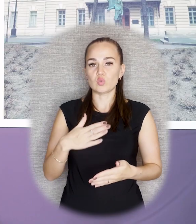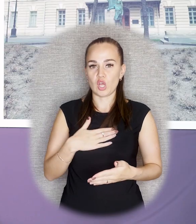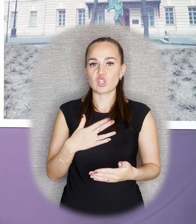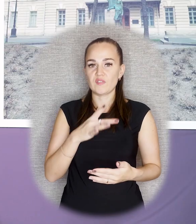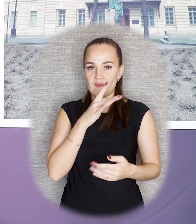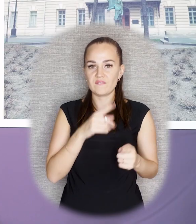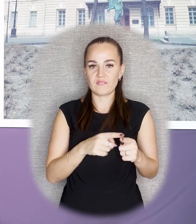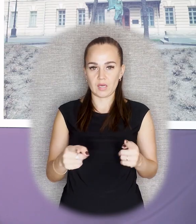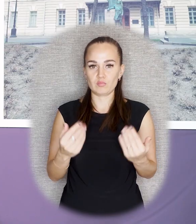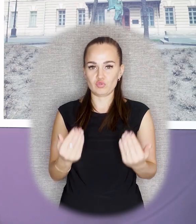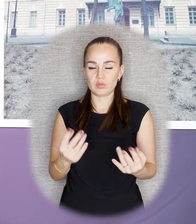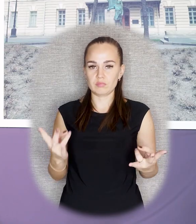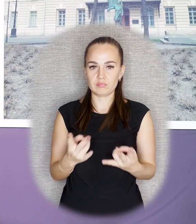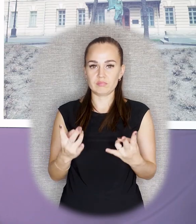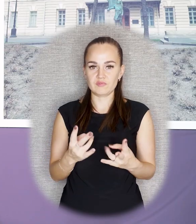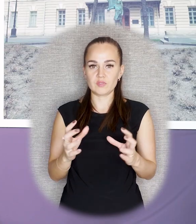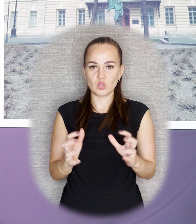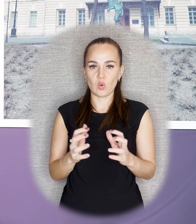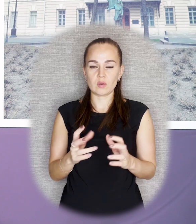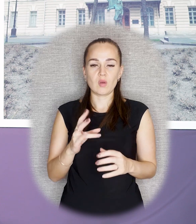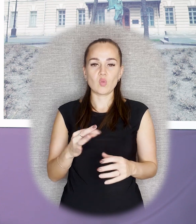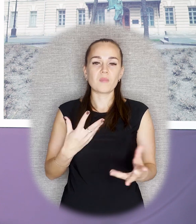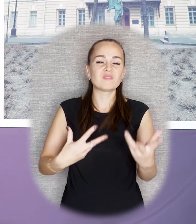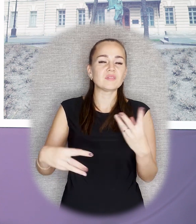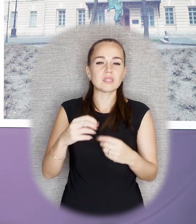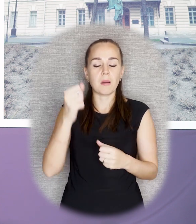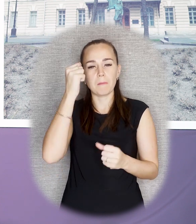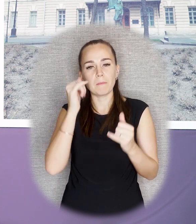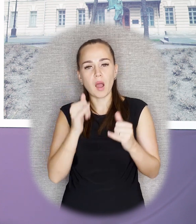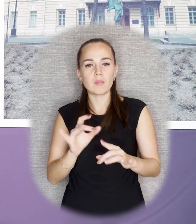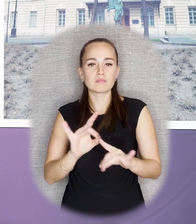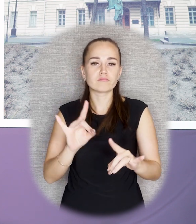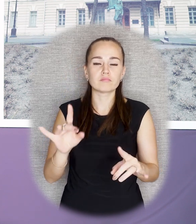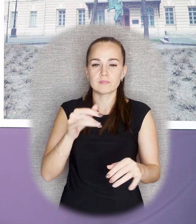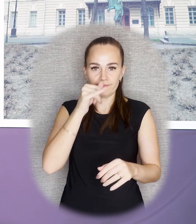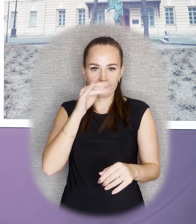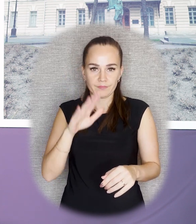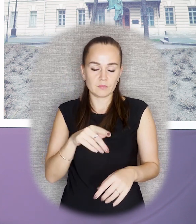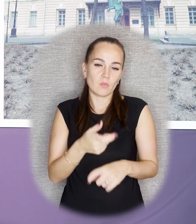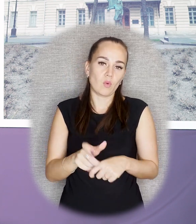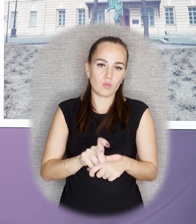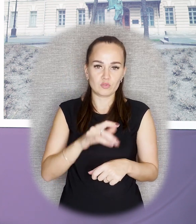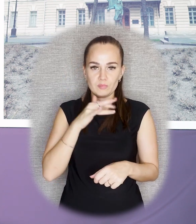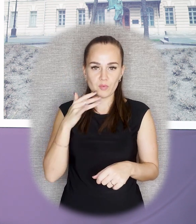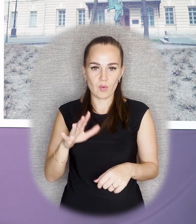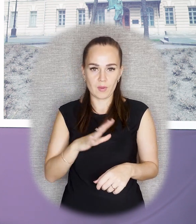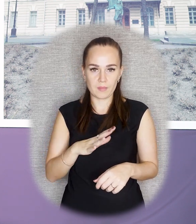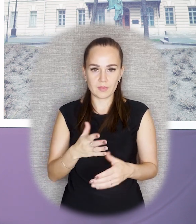сохранился. Мы, к сожалению, не сможем поговорить обо всех памятниках, которых было много, 31